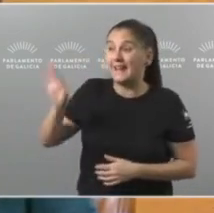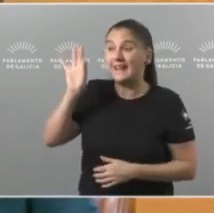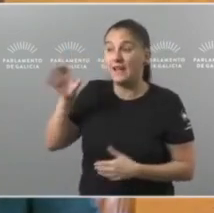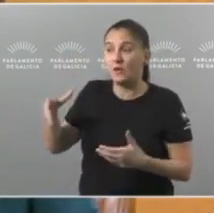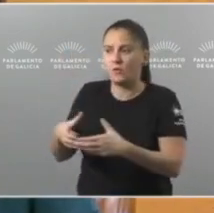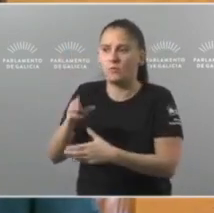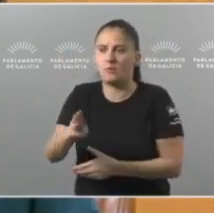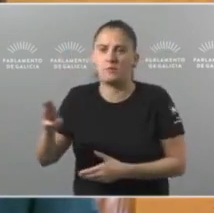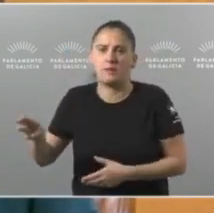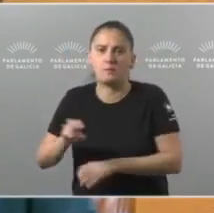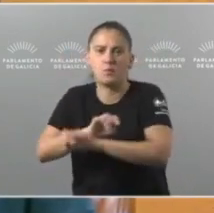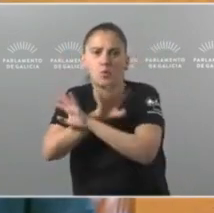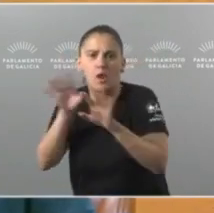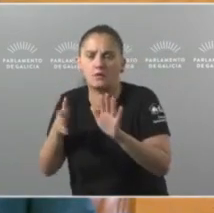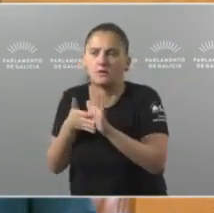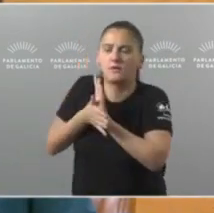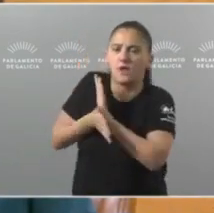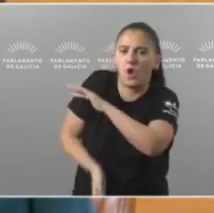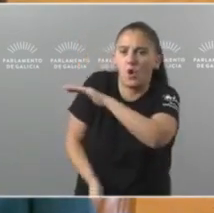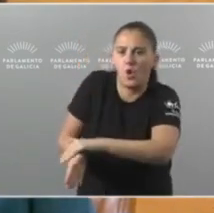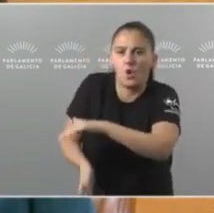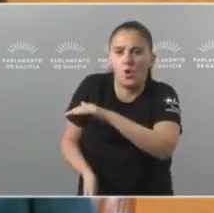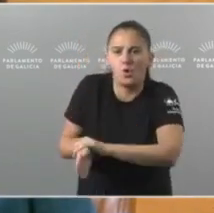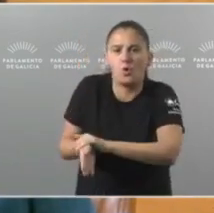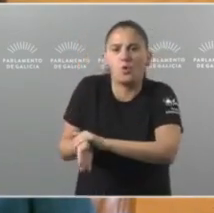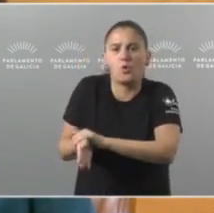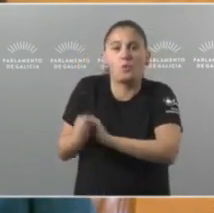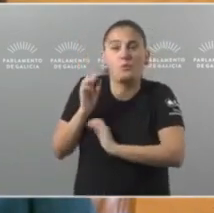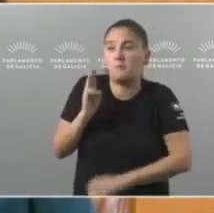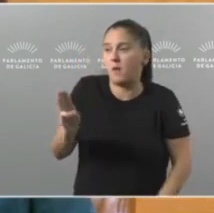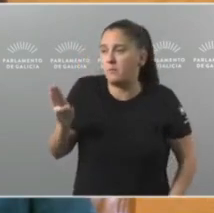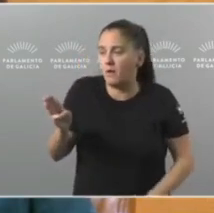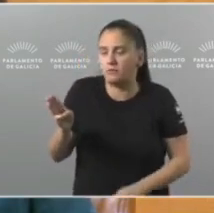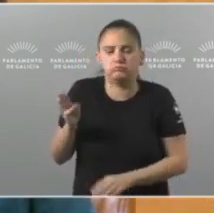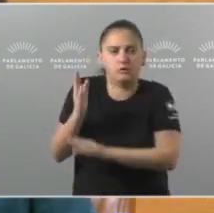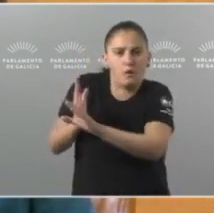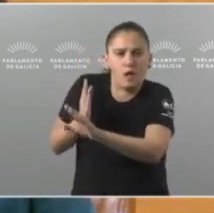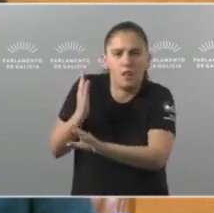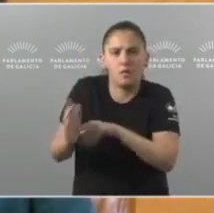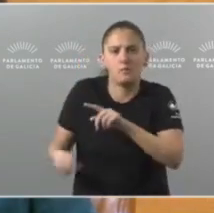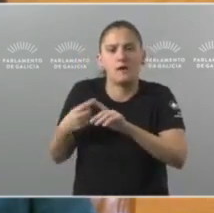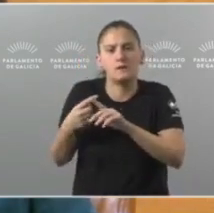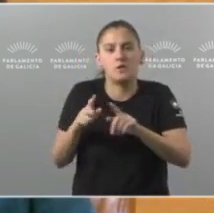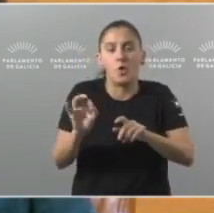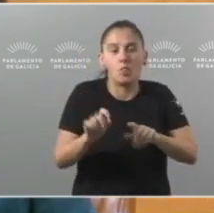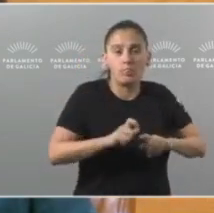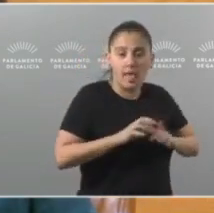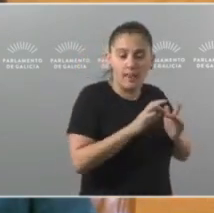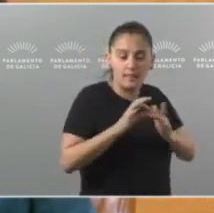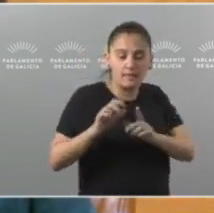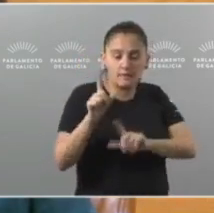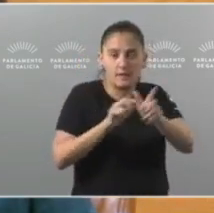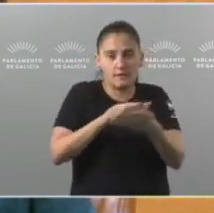está moi clara. ou seguir con un goberno do Partido Popular ou por un goberno liderado polo BNGA que vai